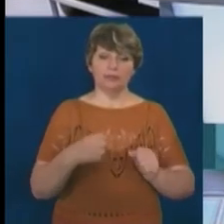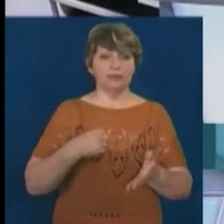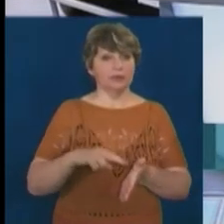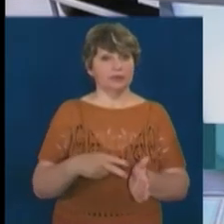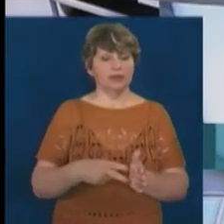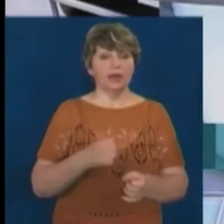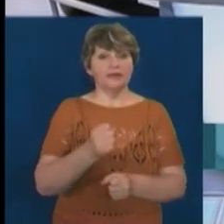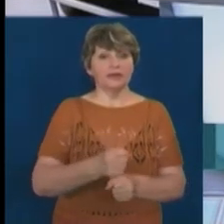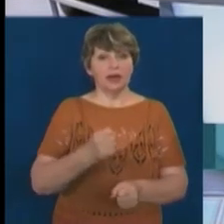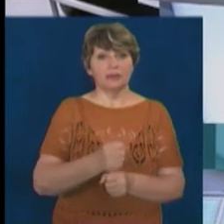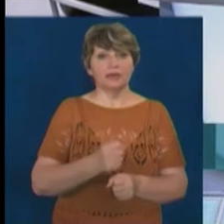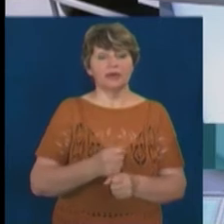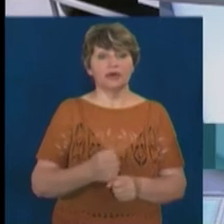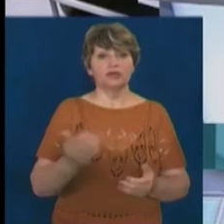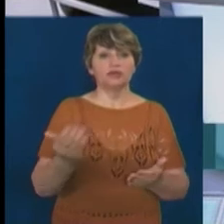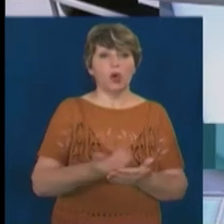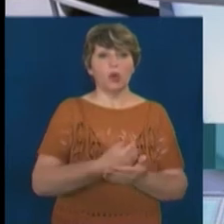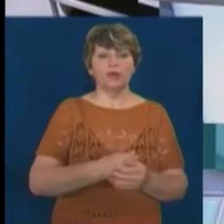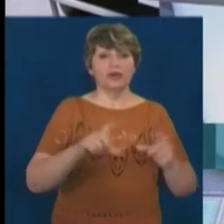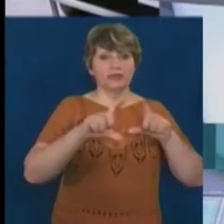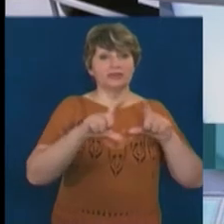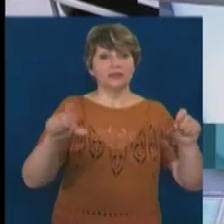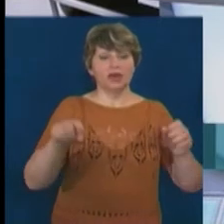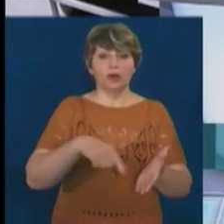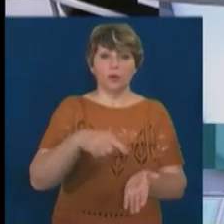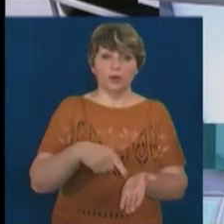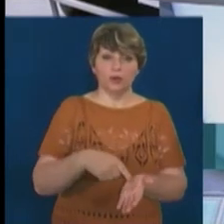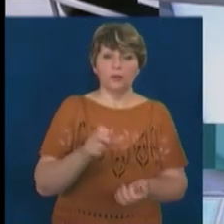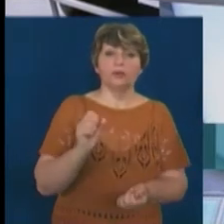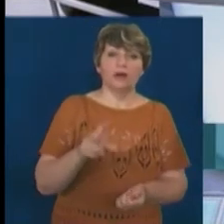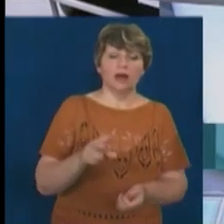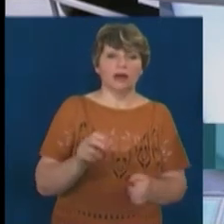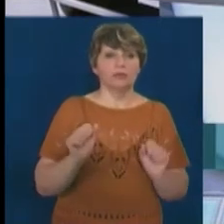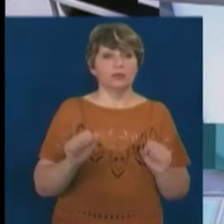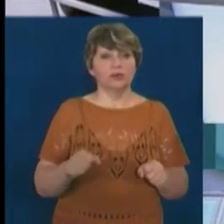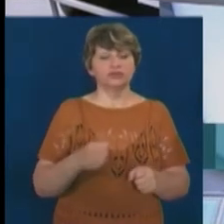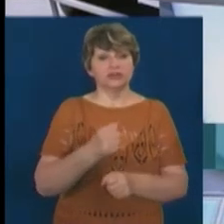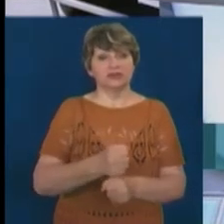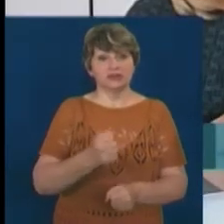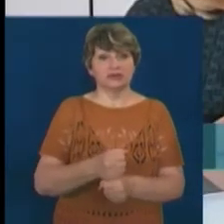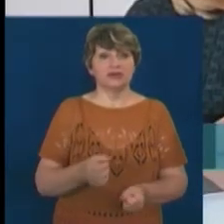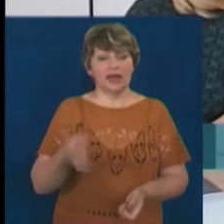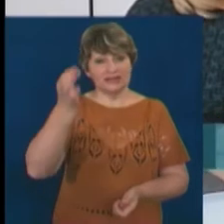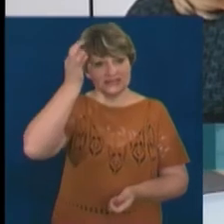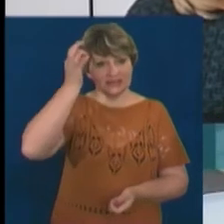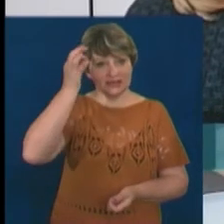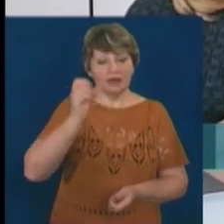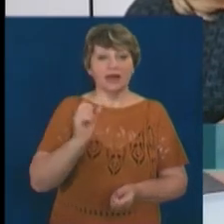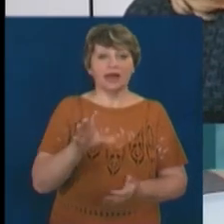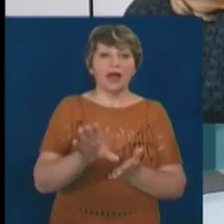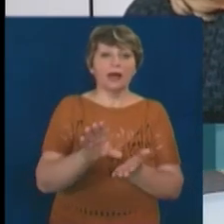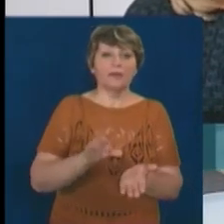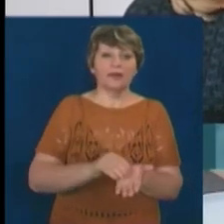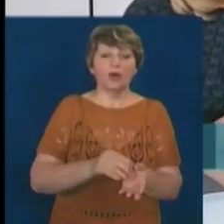напрацьовувати дизайн-код міста. Тобто як мало До речі, туканське місто, ви міста, ви могли б згадати і навести як приклад